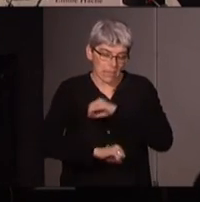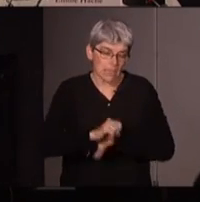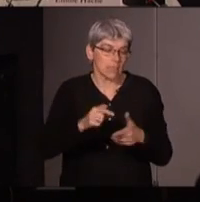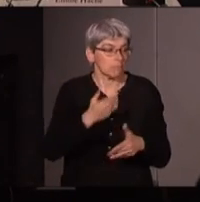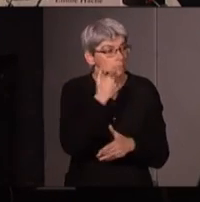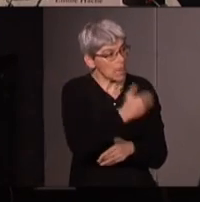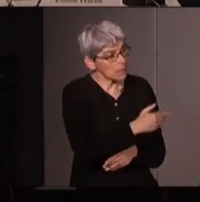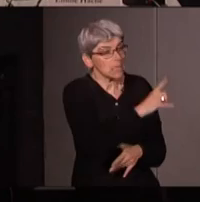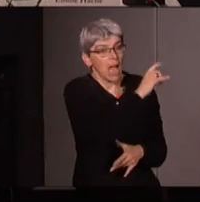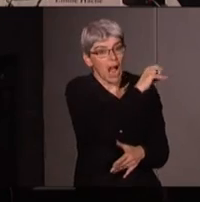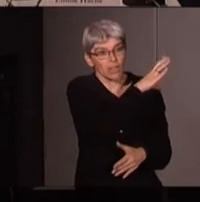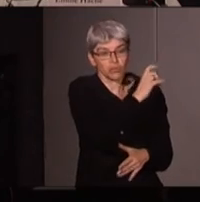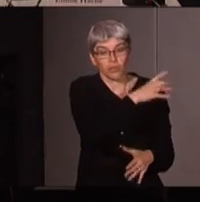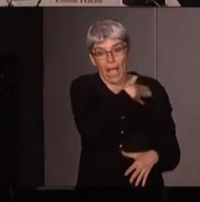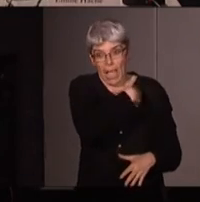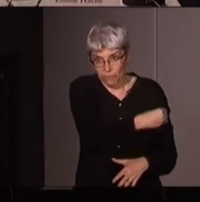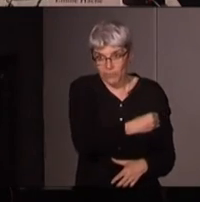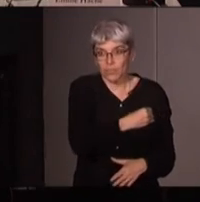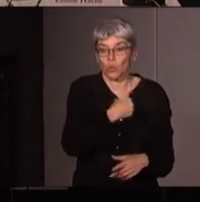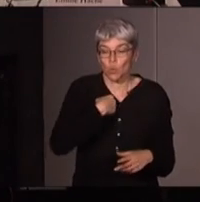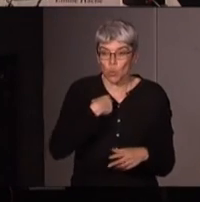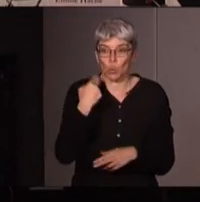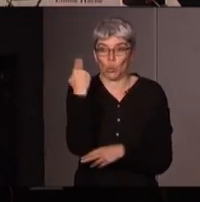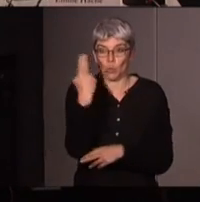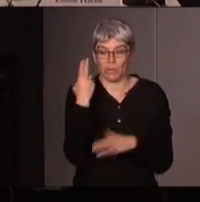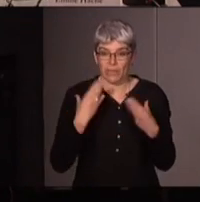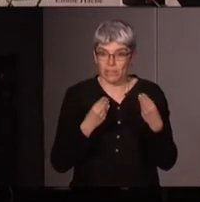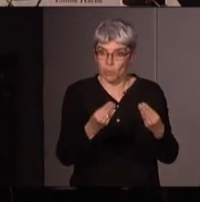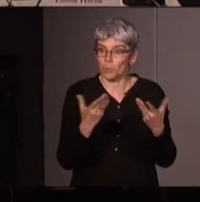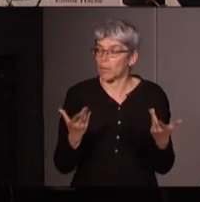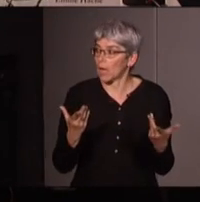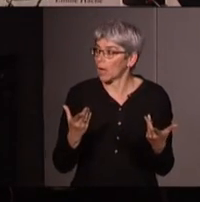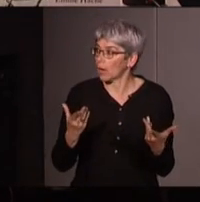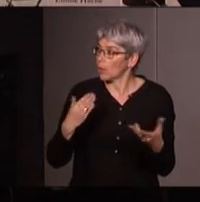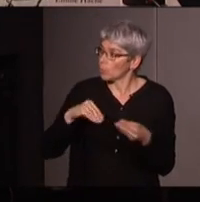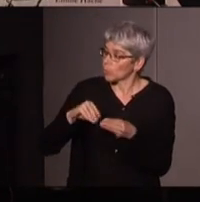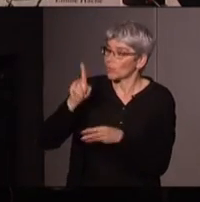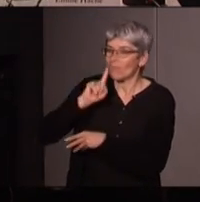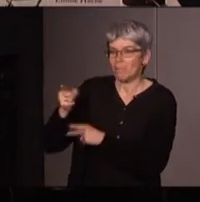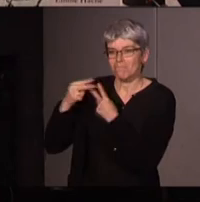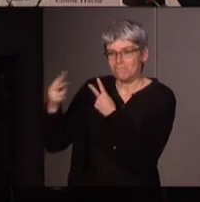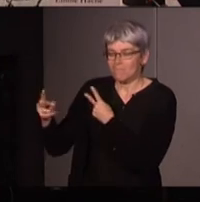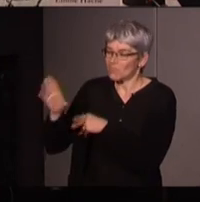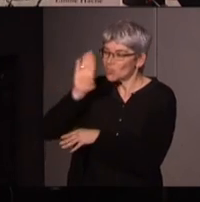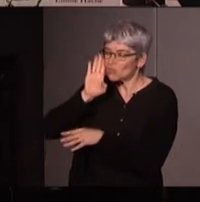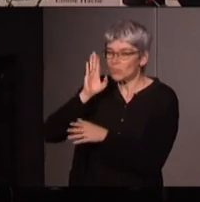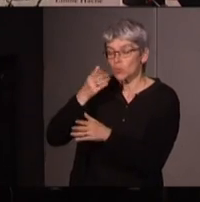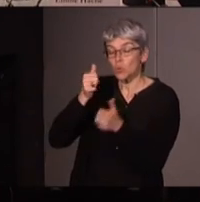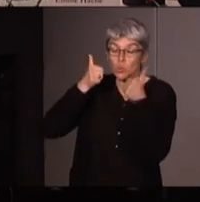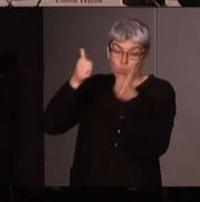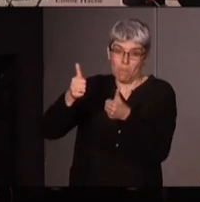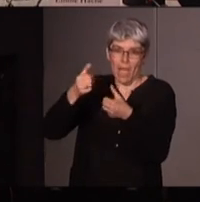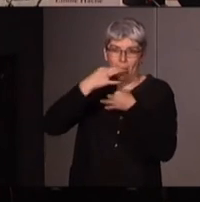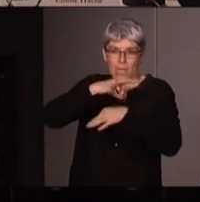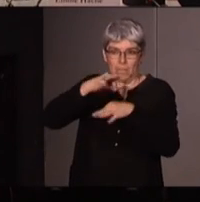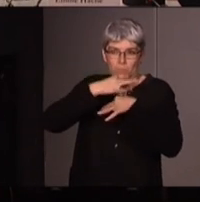conçu et de nous avoir invité et nous l'université populaire et Bénédicte aussi de venir avec son brillant exposé et bien sûr vous